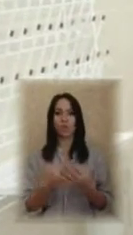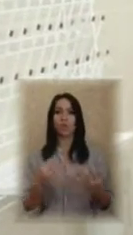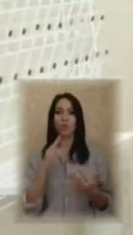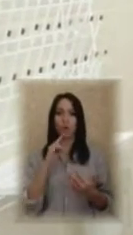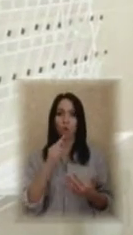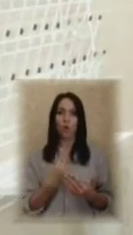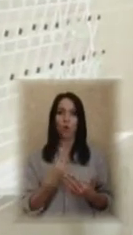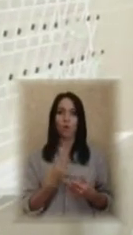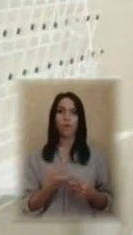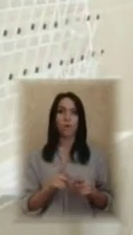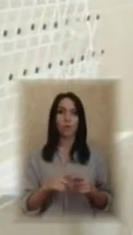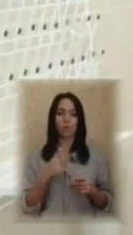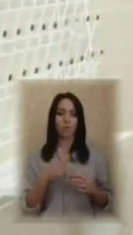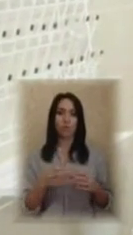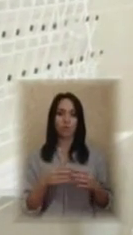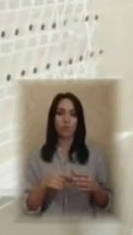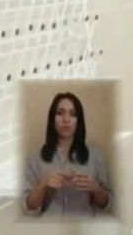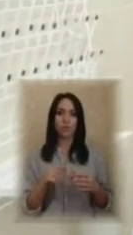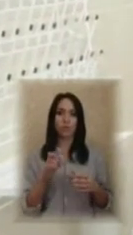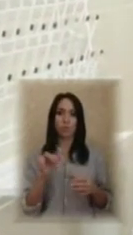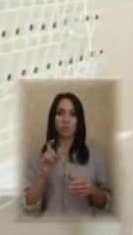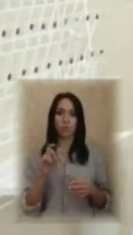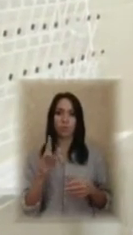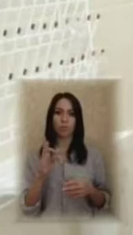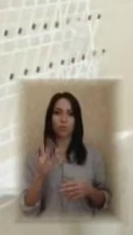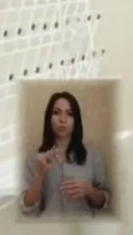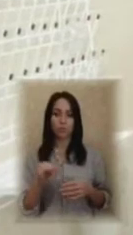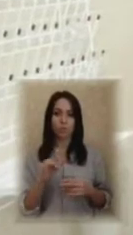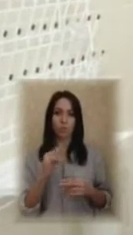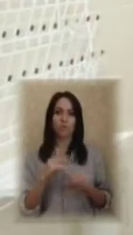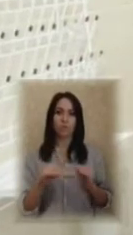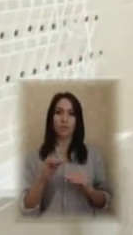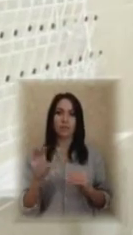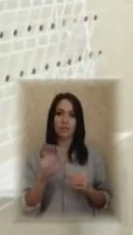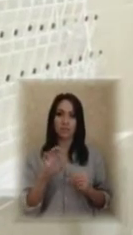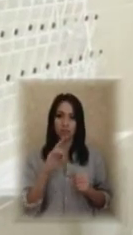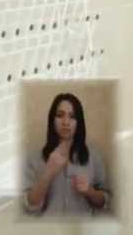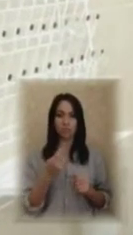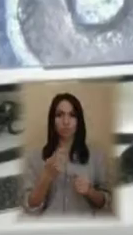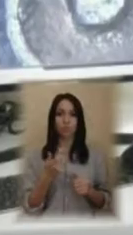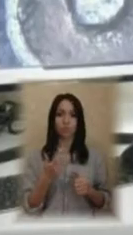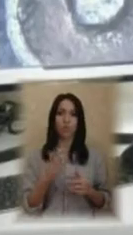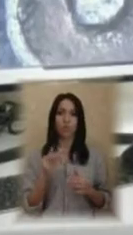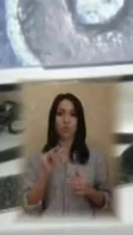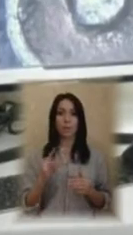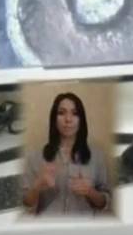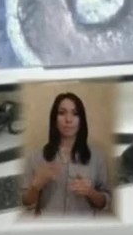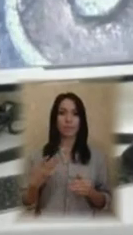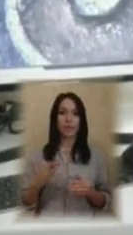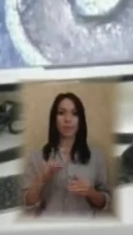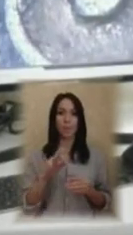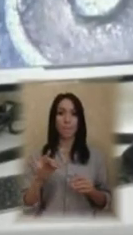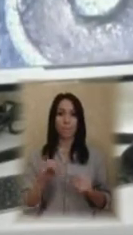Такого бачите бужкового забарвлення, синього якось трішечки. При збільшенні на